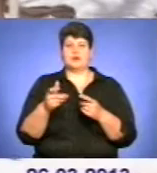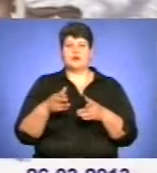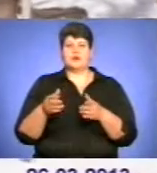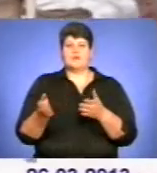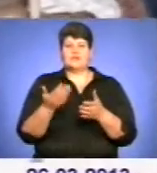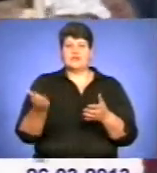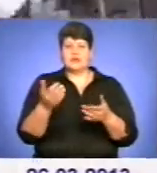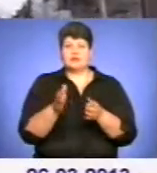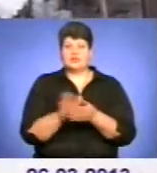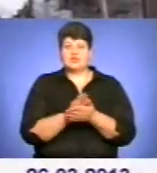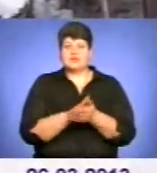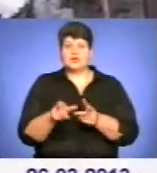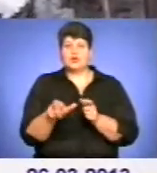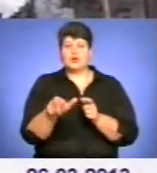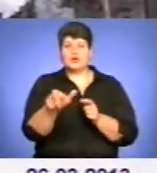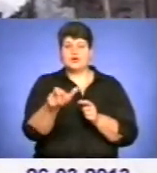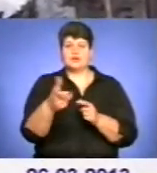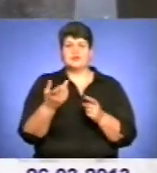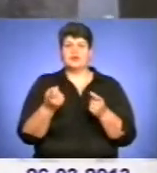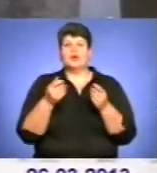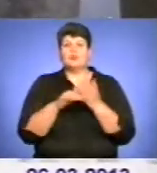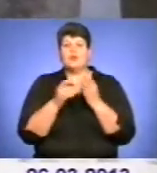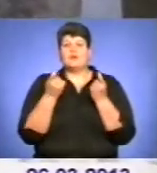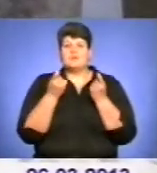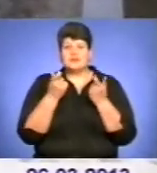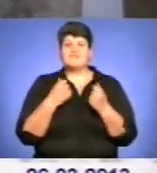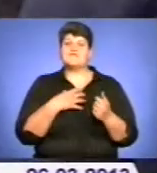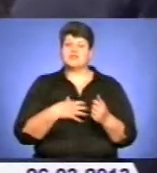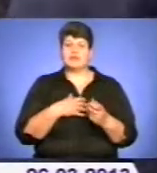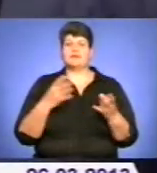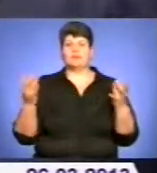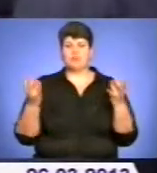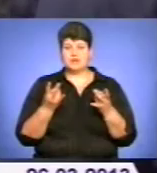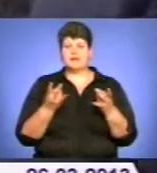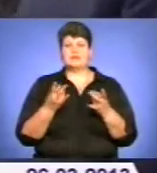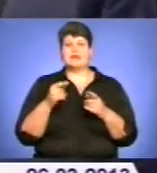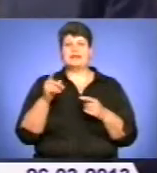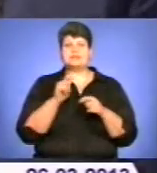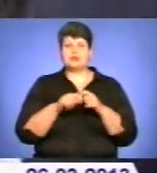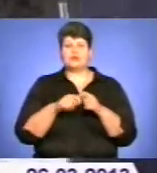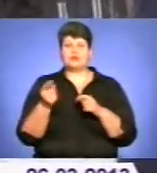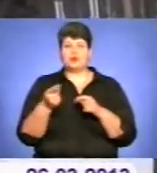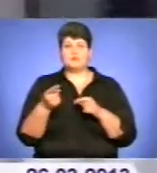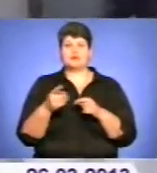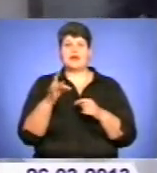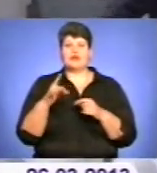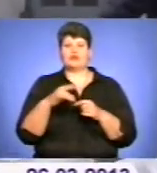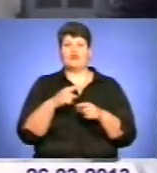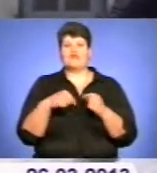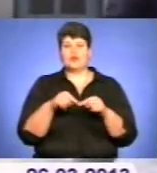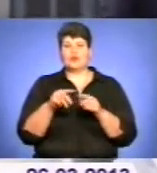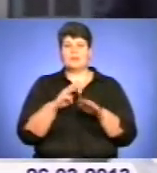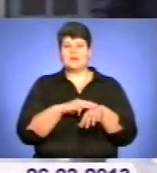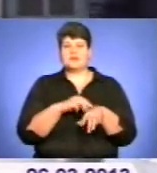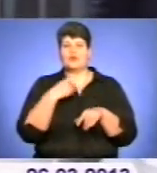доставити необхідні продукти здавало бся допомога мізерна, але важлива і потрібна. Ділішній інспектор Тернопільського горовідділу міліції Юрій Яржемський